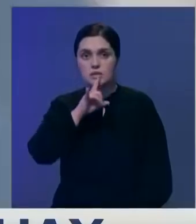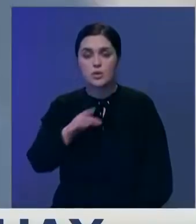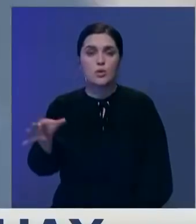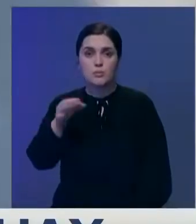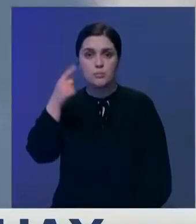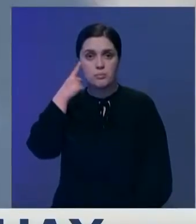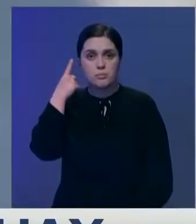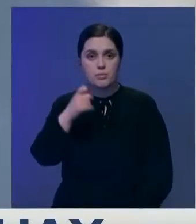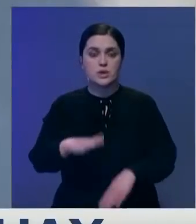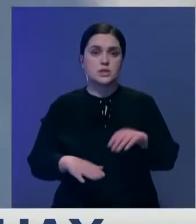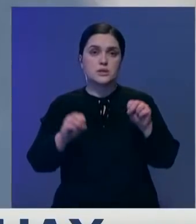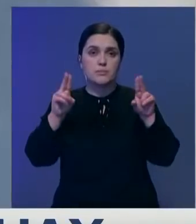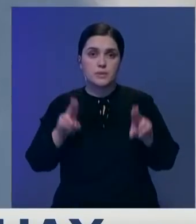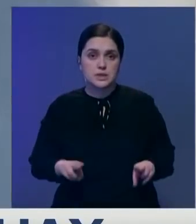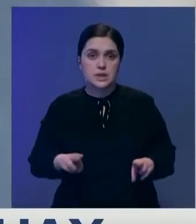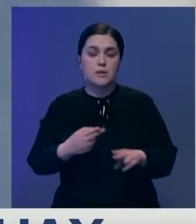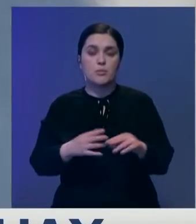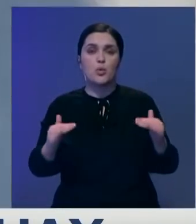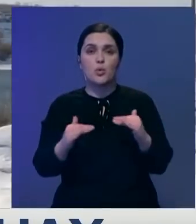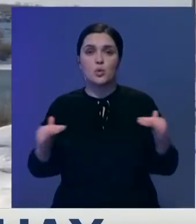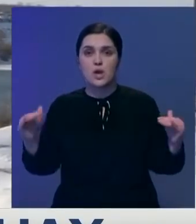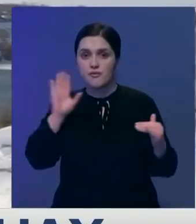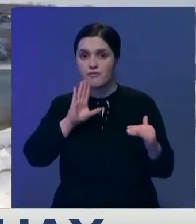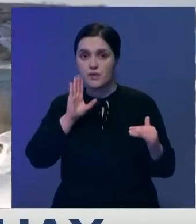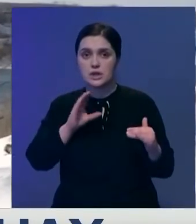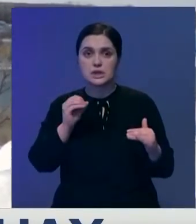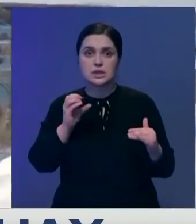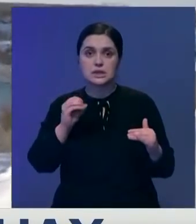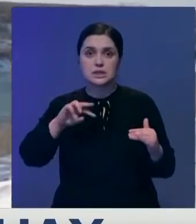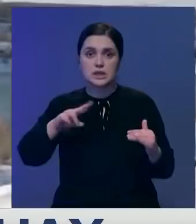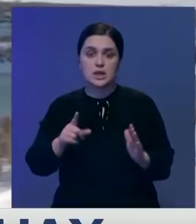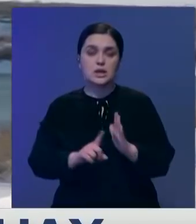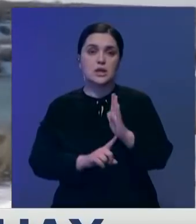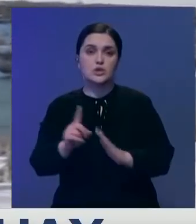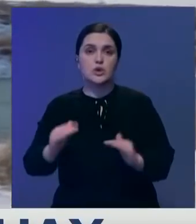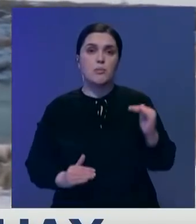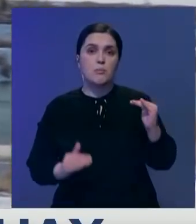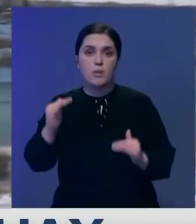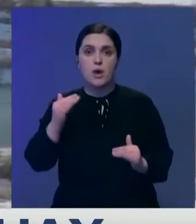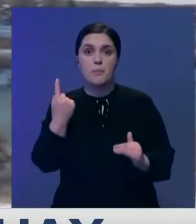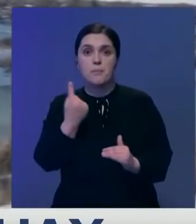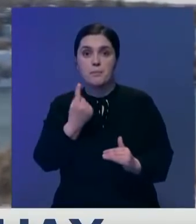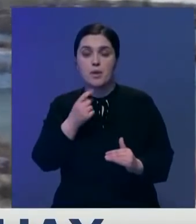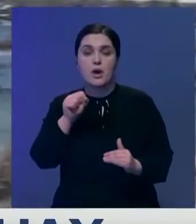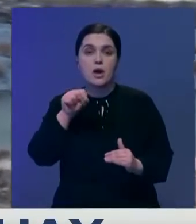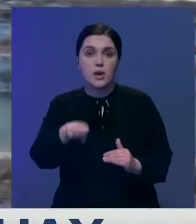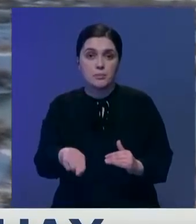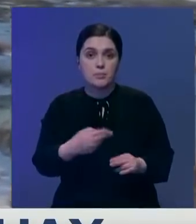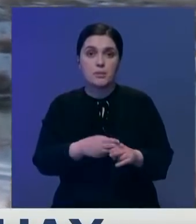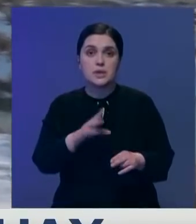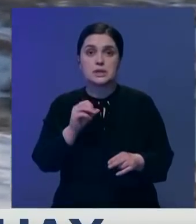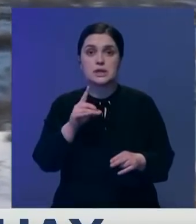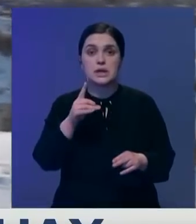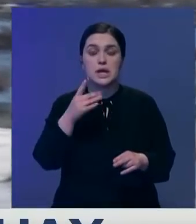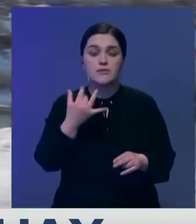прогнозам специалистов КАС Гидромета, уровень воды в притоках реки Есиль начнет повышаться в первой декаде апреля. Ожидается, что Сергеевское